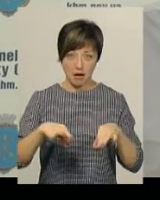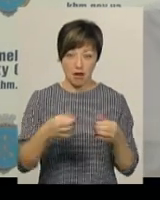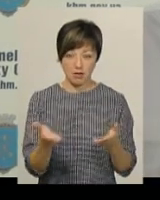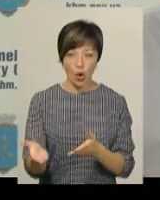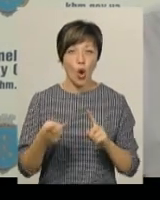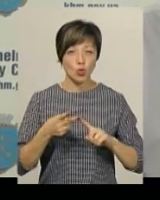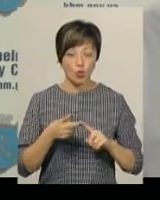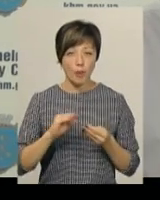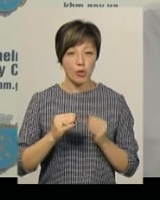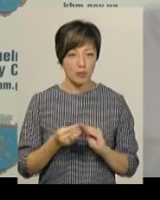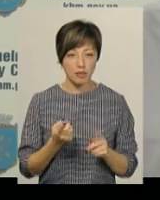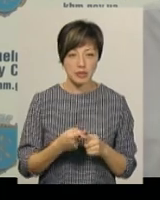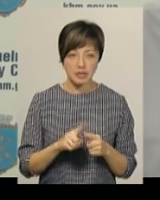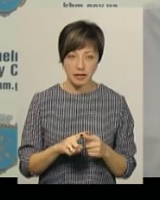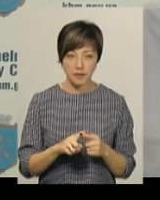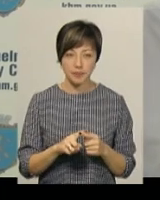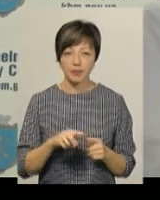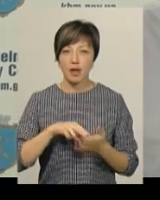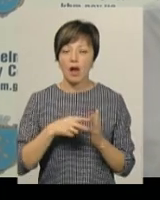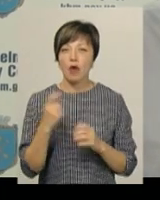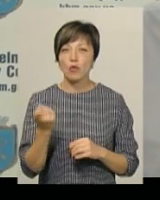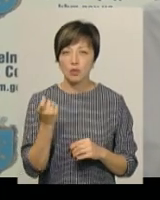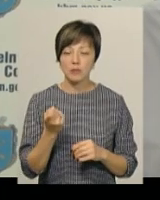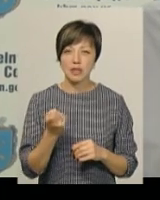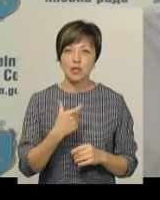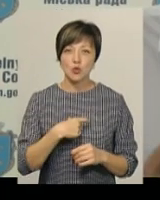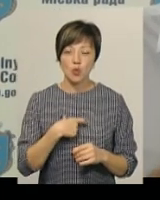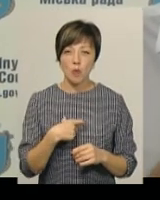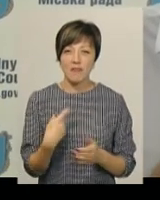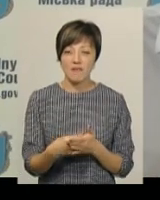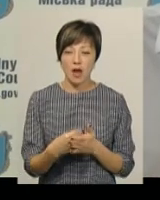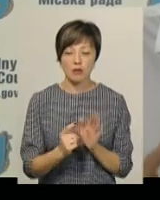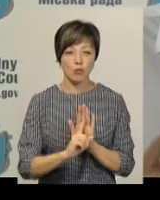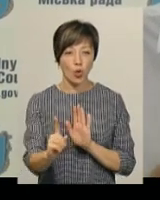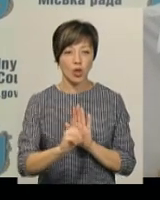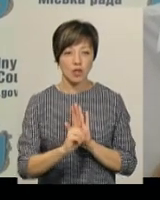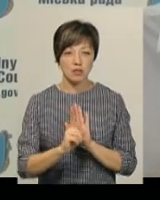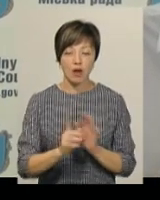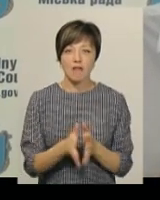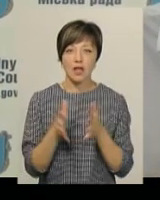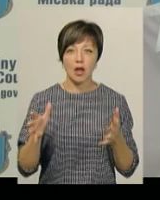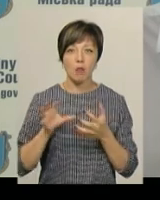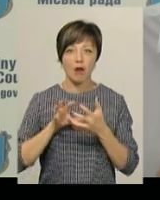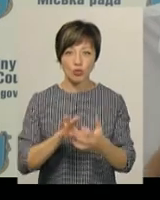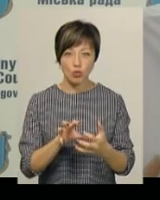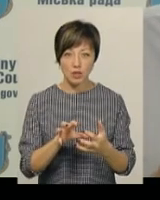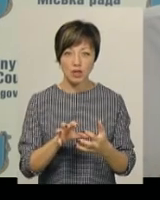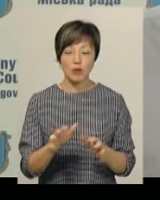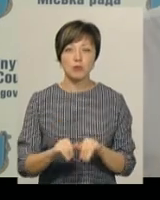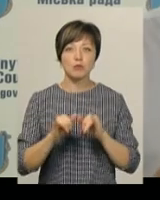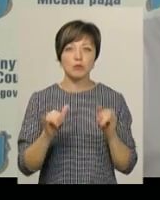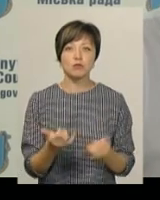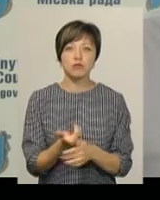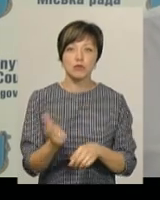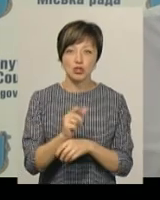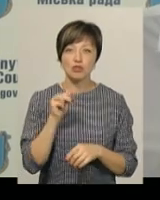І друга проблема – це економіка, тому що собівартість проїзду в великому автобусі в рази більша,